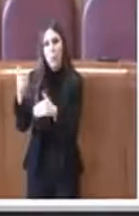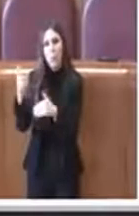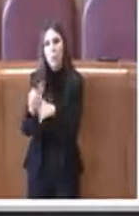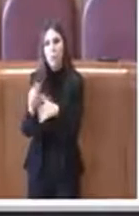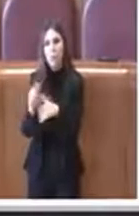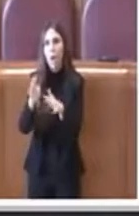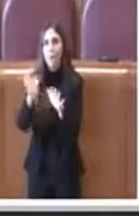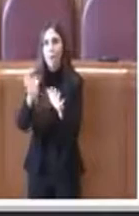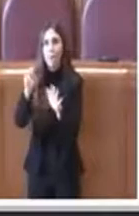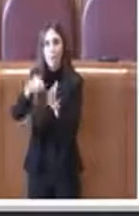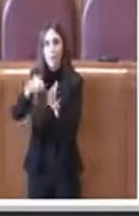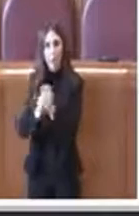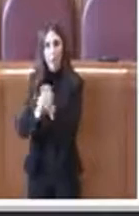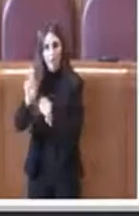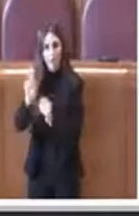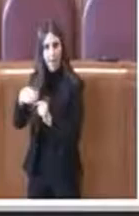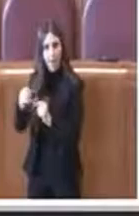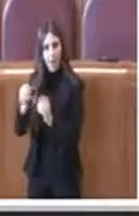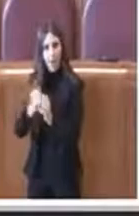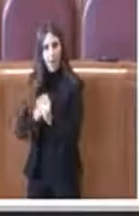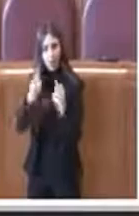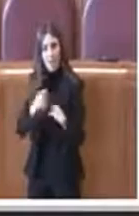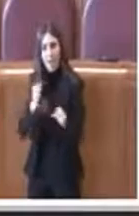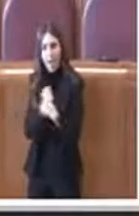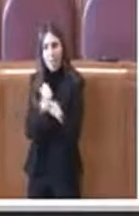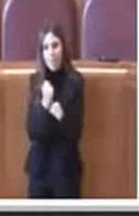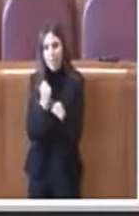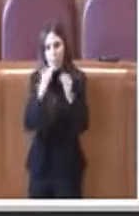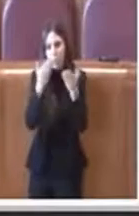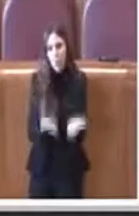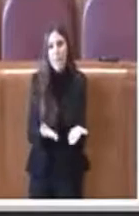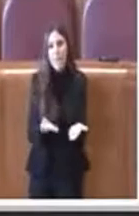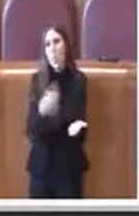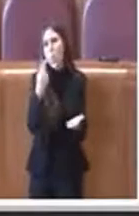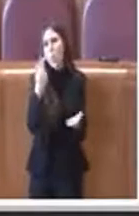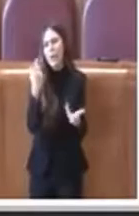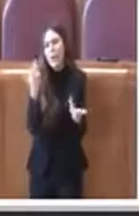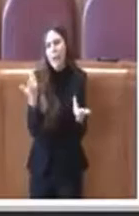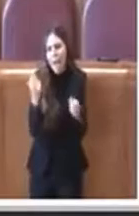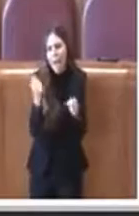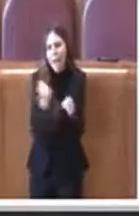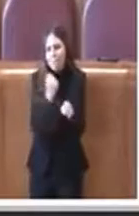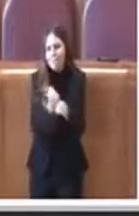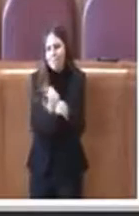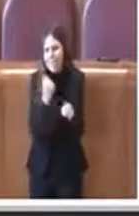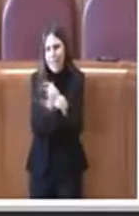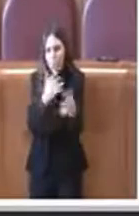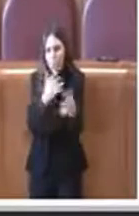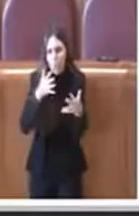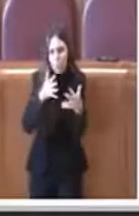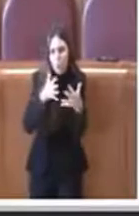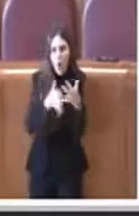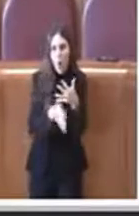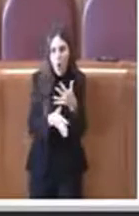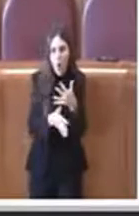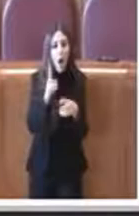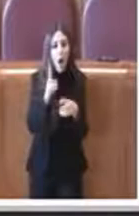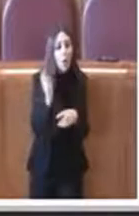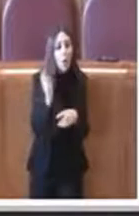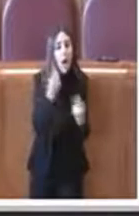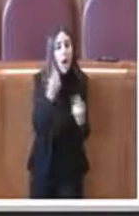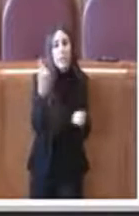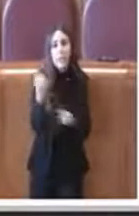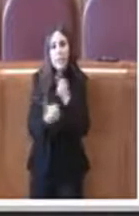dunque questa è stata l'operazione, una delle operazioni ma scava scava sono state trovate diverse questioni